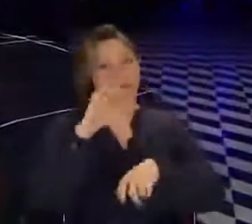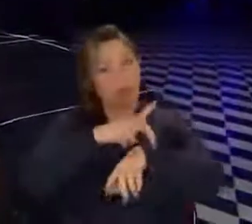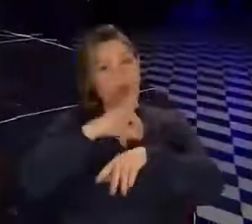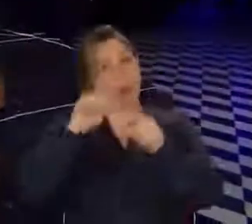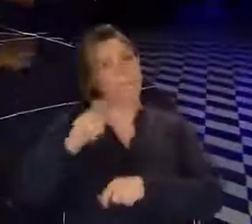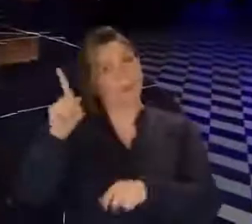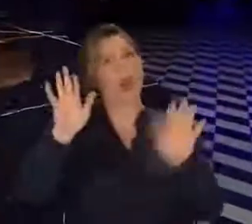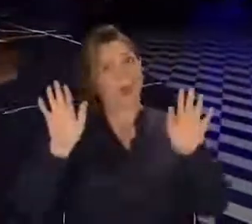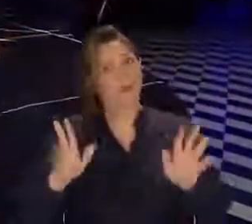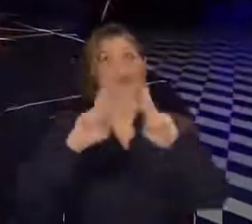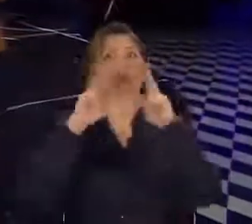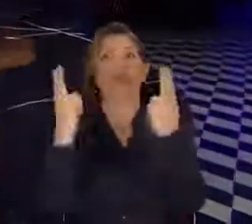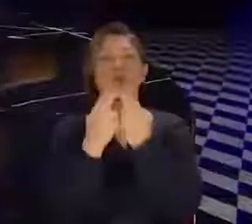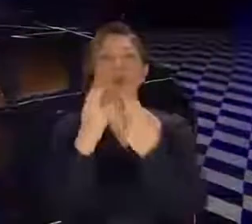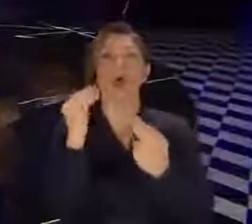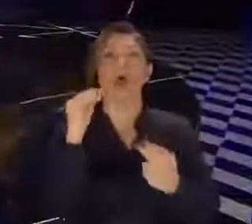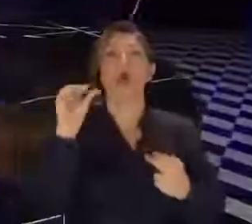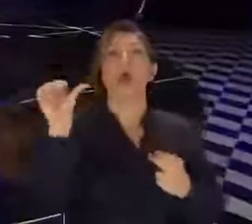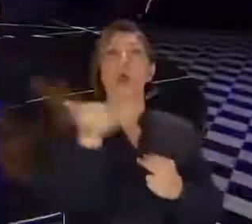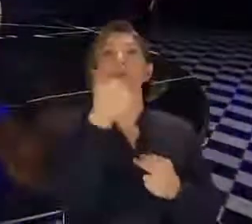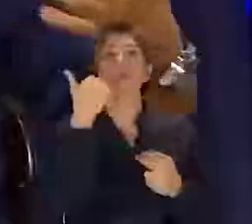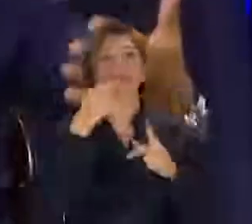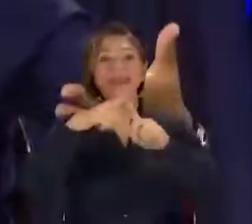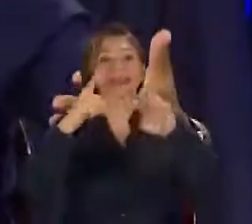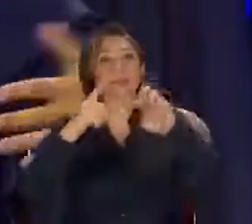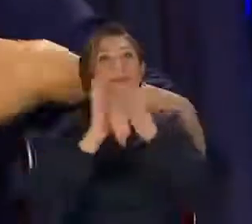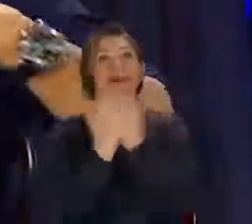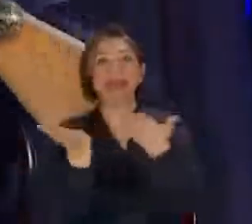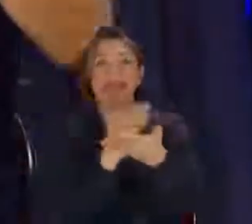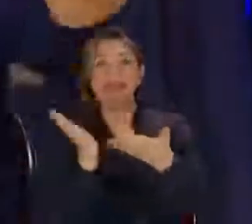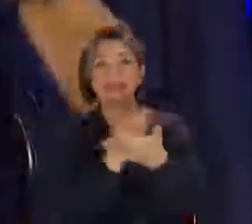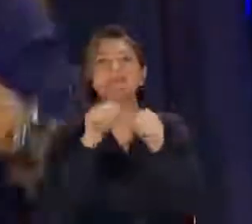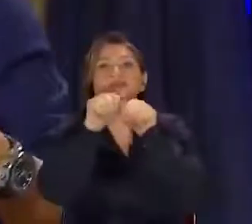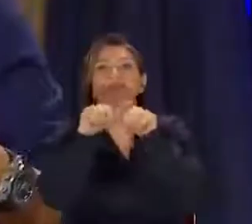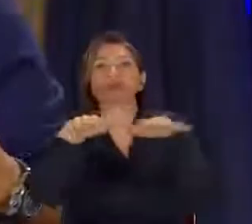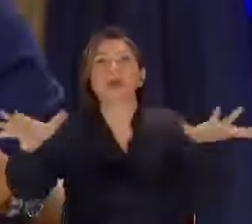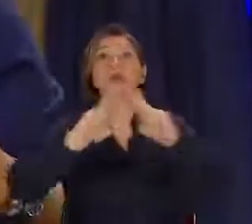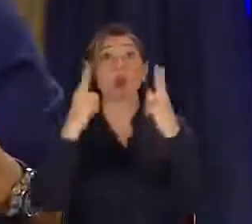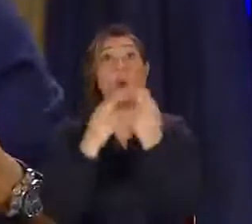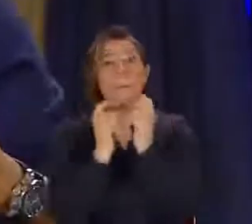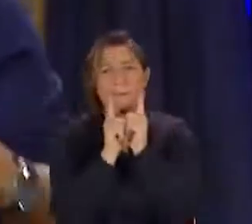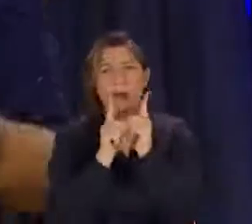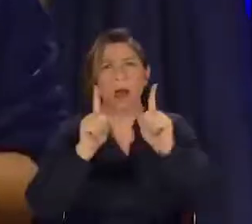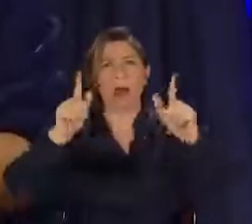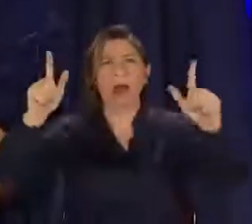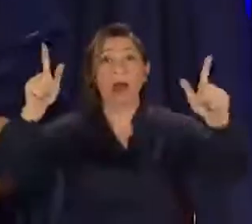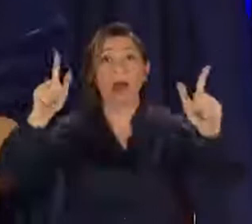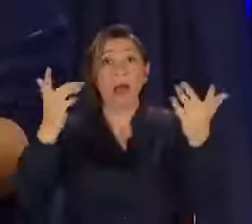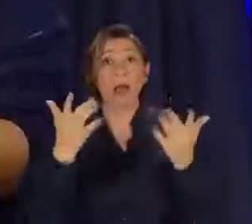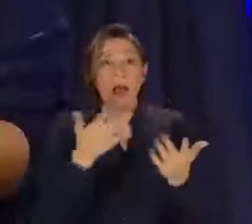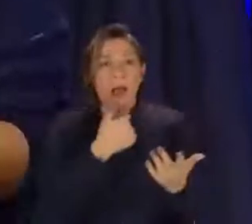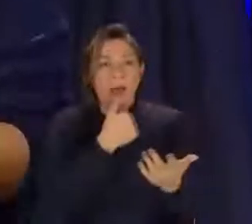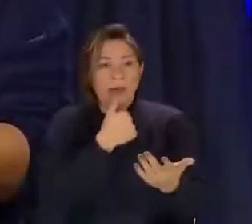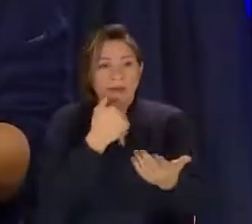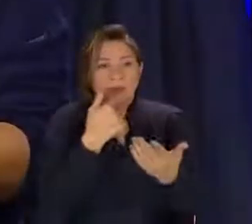yaptı. Bunu da dünyanın önemli lansetli bir tıp dergisi yayınladı. Dünyayı ayağa kaldırdı. Ve adam dedi ki